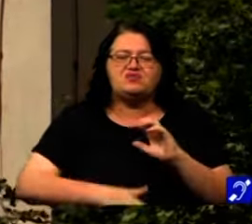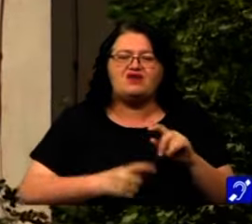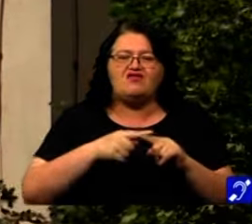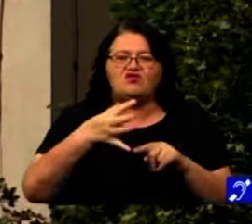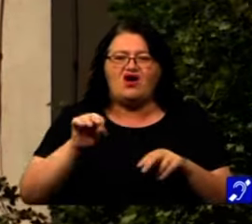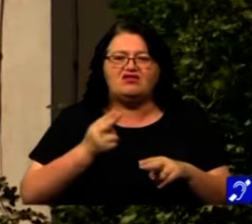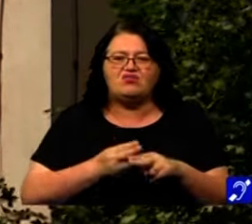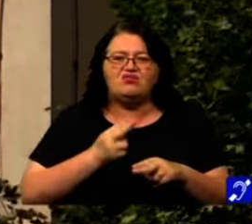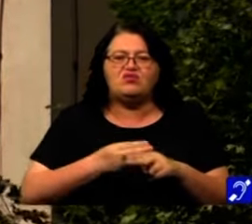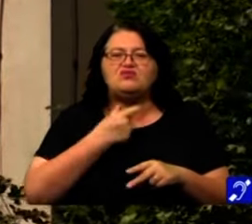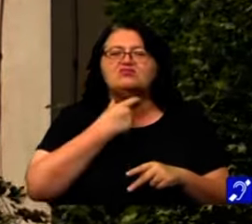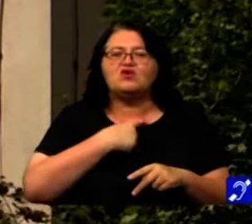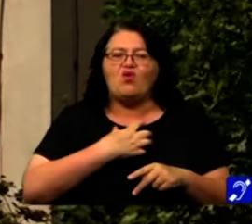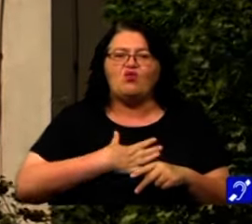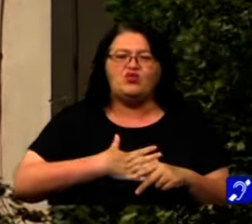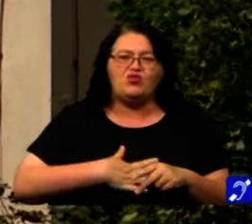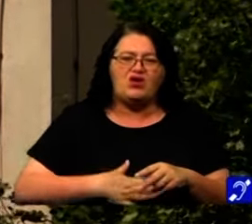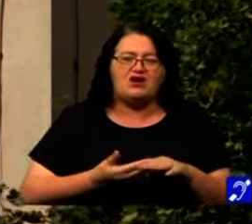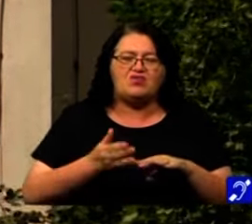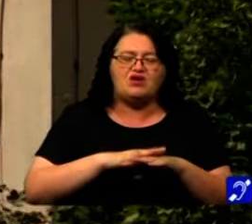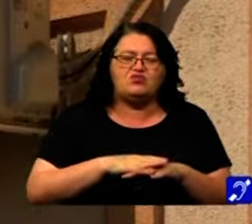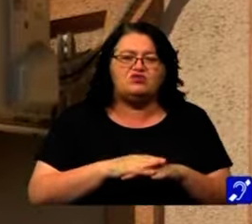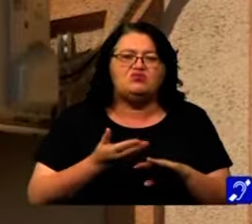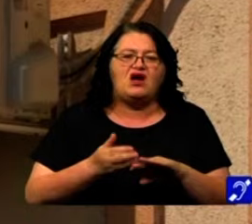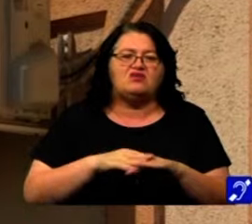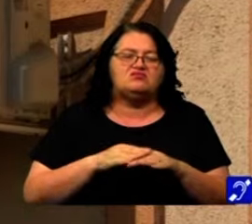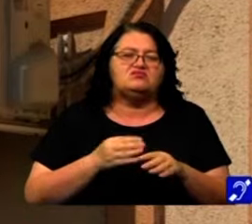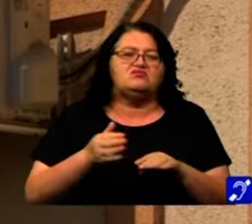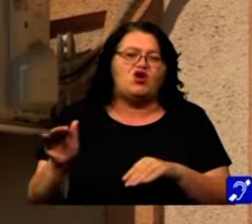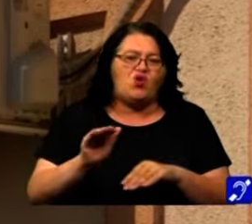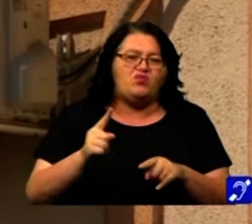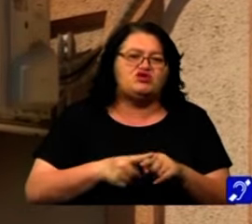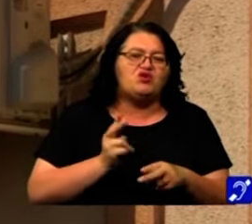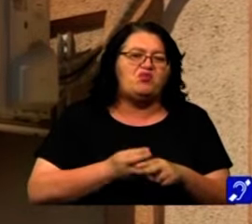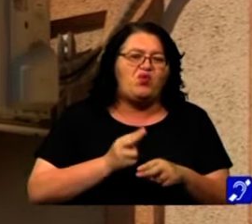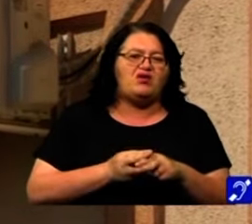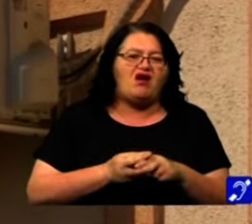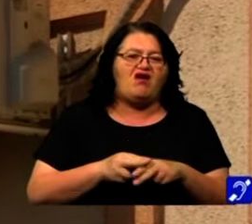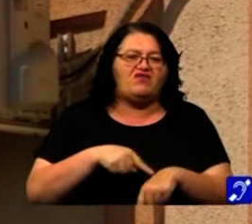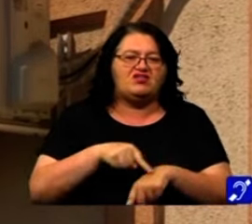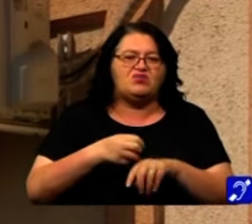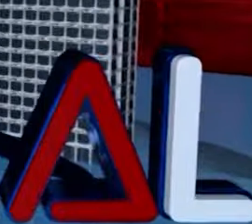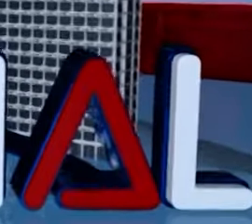și alte afecțiuni bronhopulmonare. Cei mai afectați sunt însă de departe copiii și bolnavii cronici.